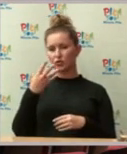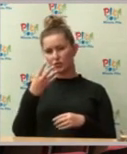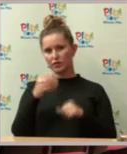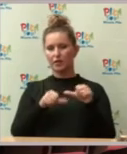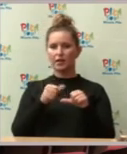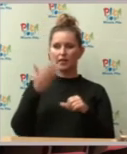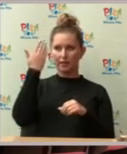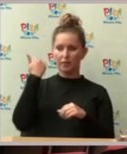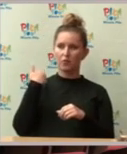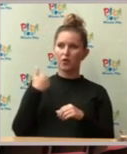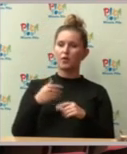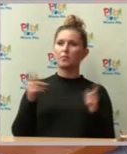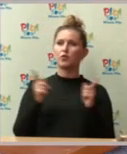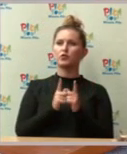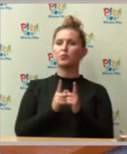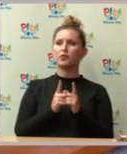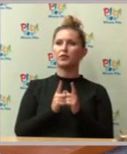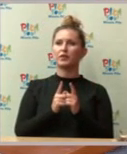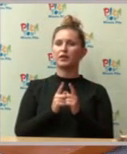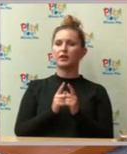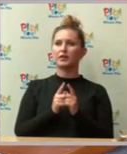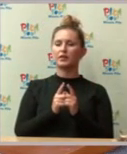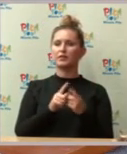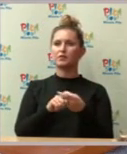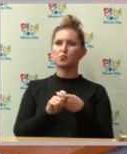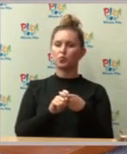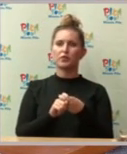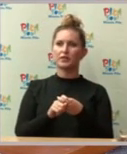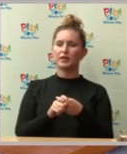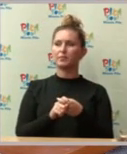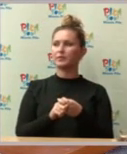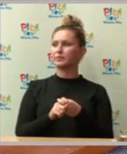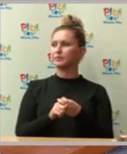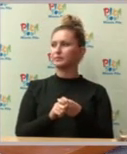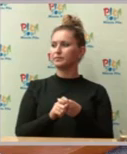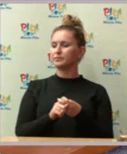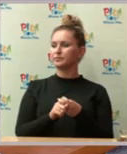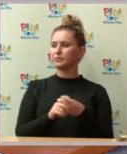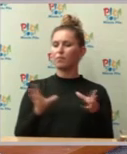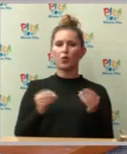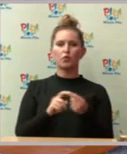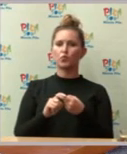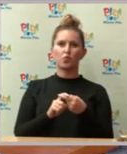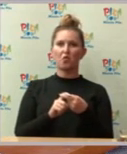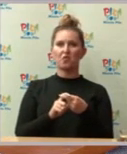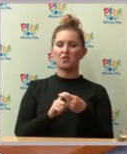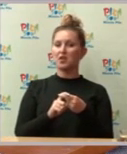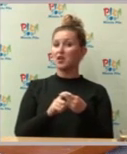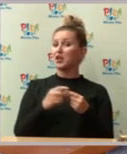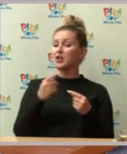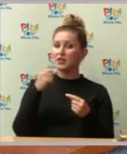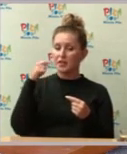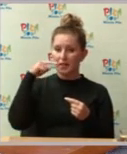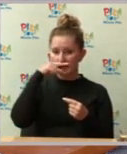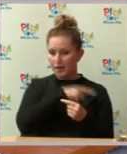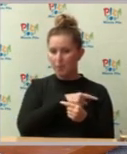spotkania ze wspólnotami w Urzędzie Miasta i niestety wspólnoty nie potrafiły się porozumieć. Nie potrafiły